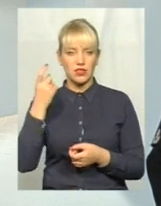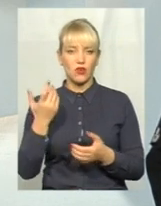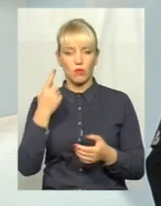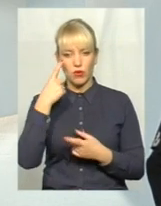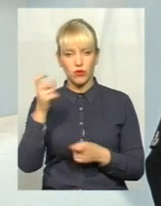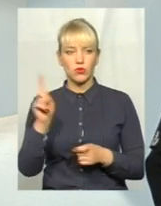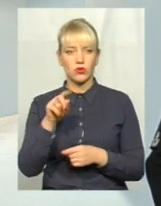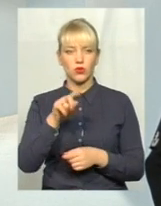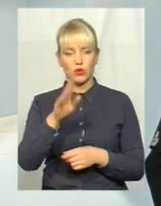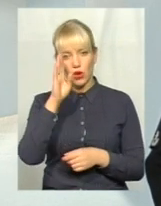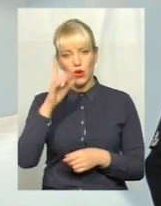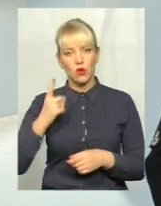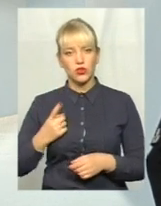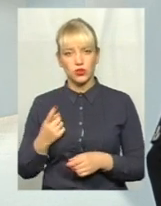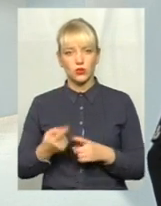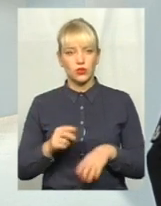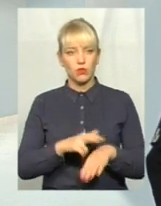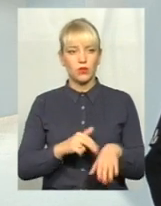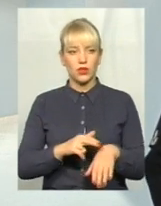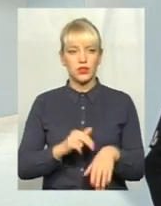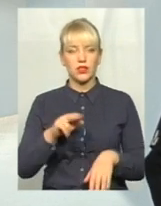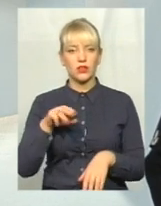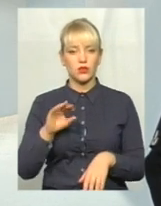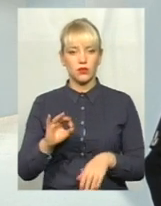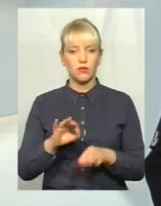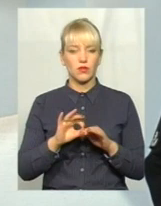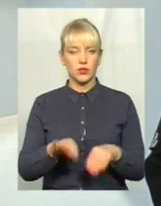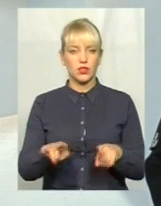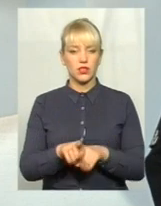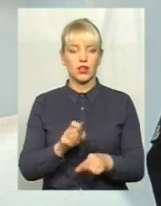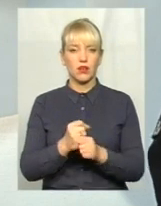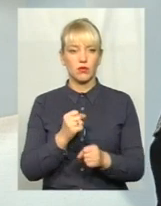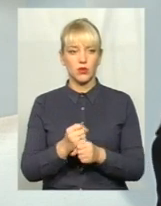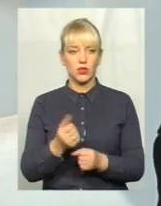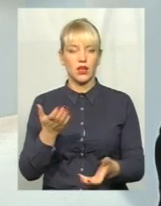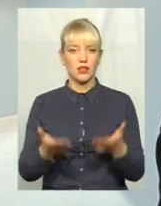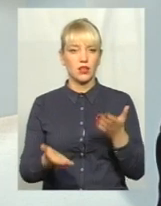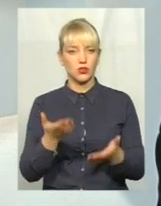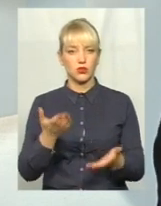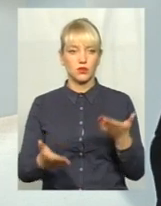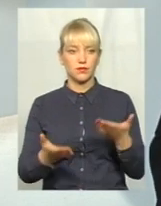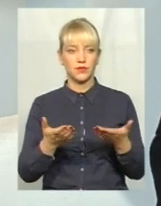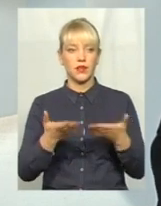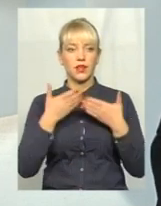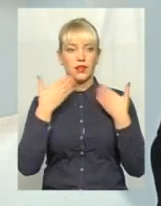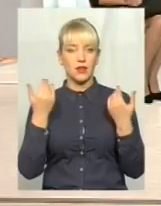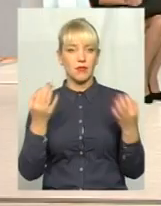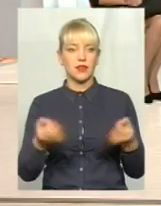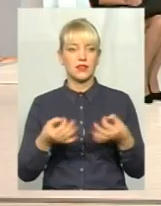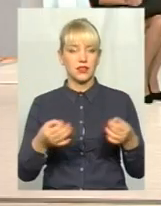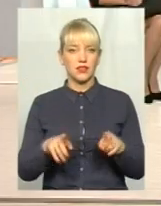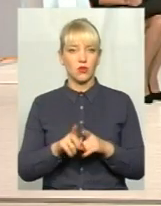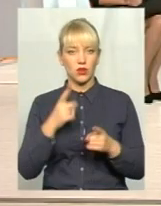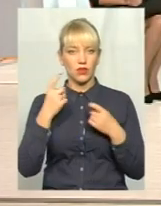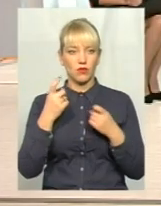його там очікують працівники поліції, то, відповідно, проводиться така робота. Якщо немає нікде такої